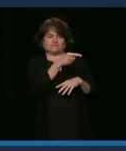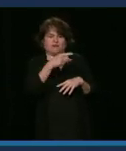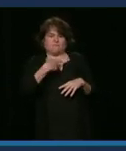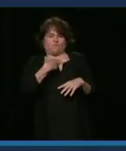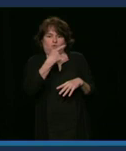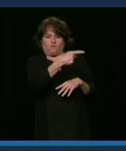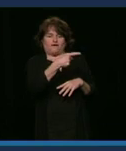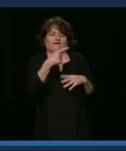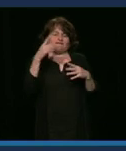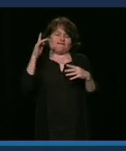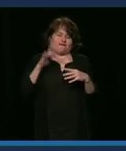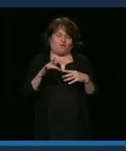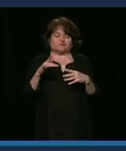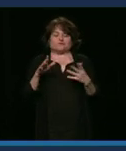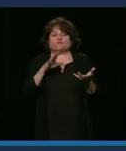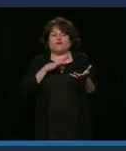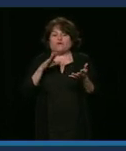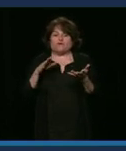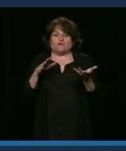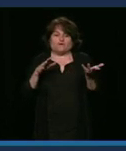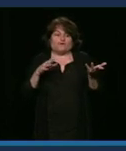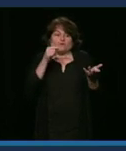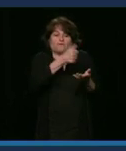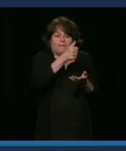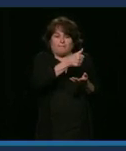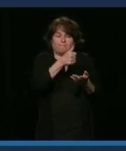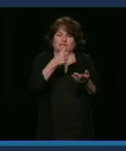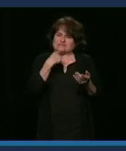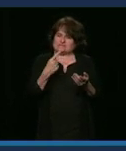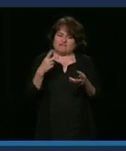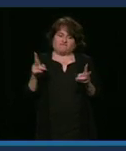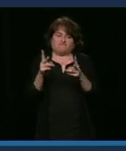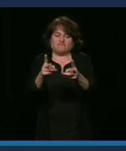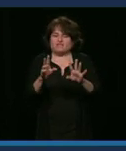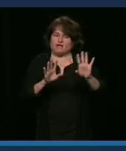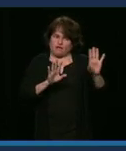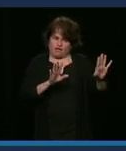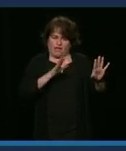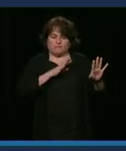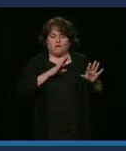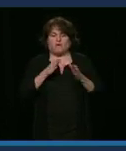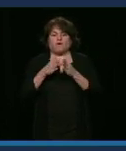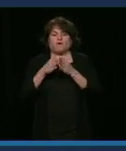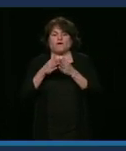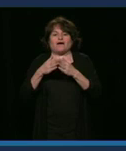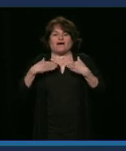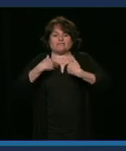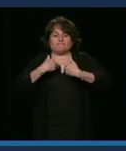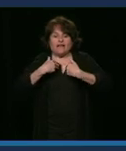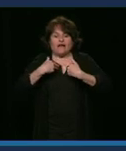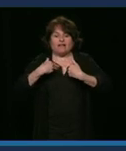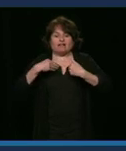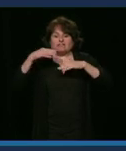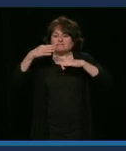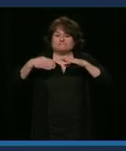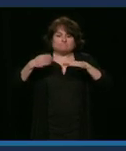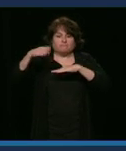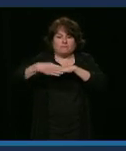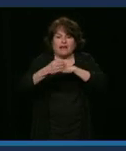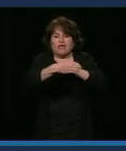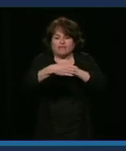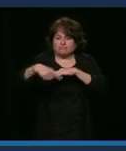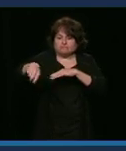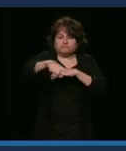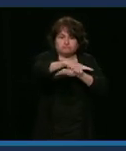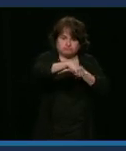enjeux d'animaux marins. Donc il faut vraiment étudier comme il faut tous les scénarios. Et je veux lui réitérer à quel point ma collègue est active dans ce dossier-là il n'y pratiquement pas une semaine